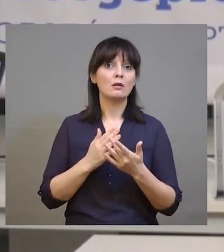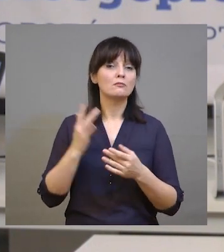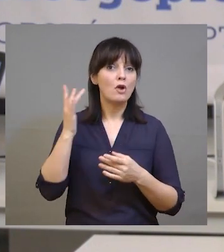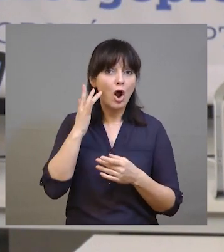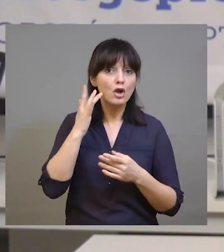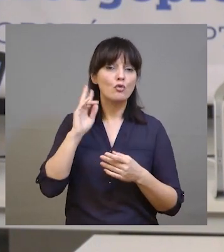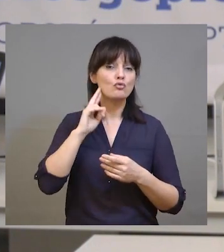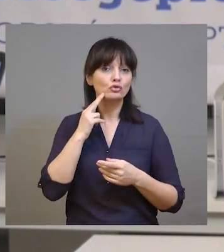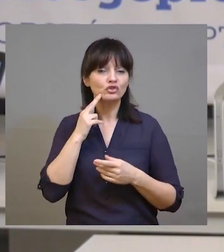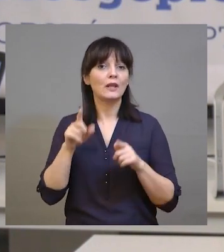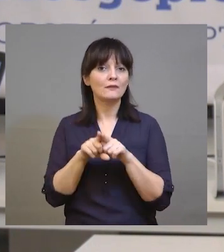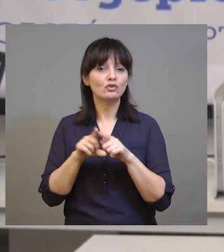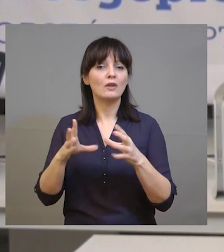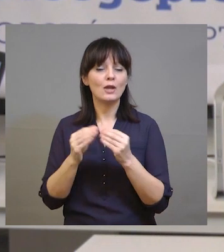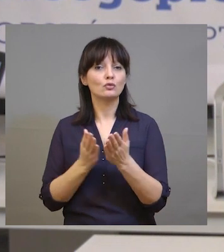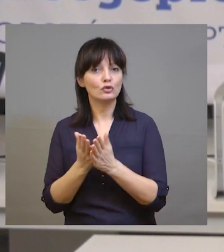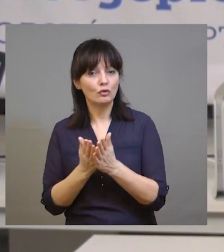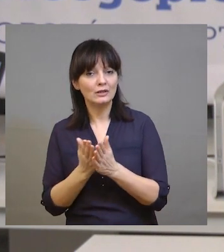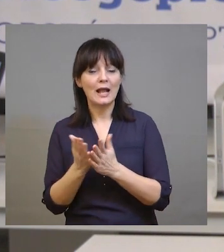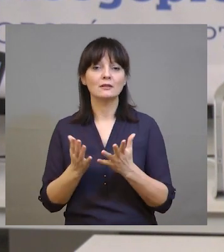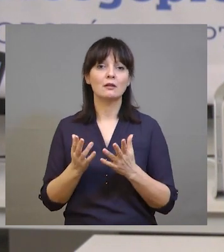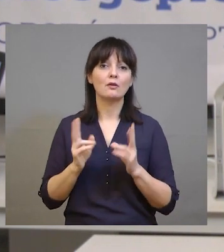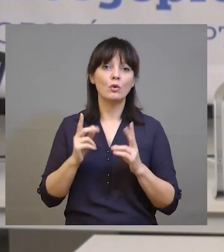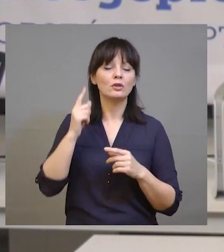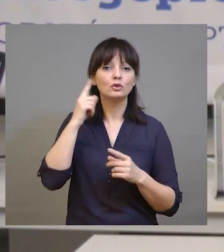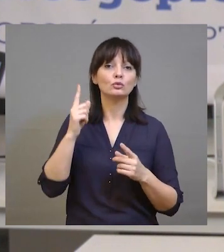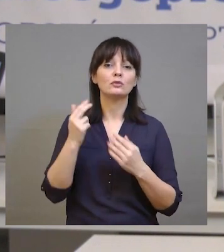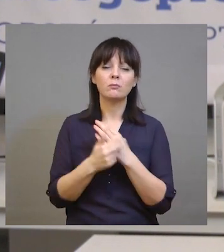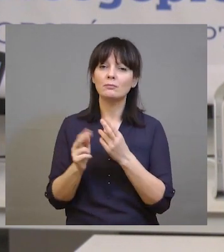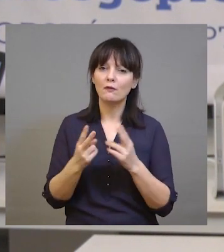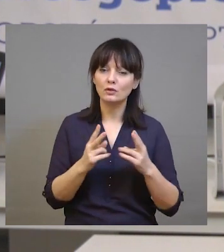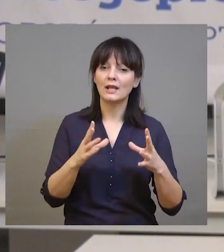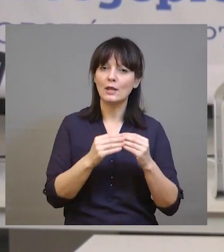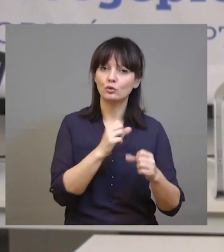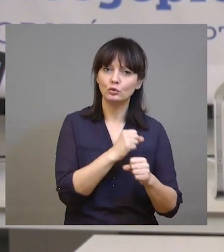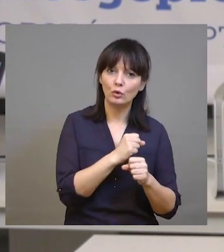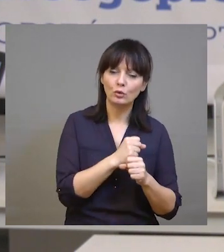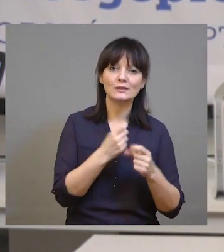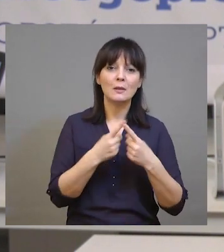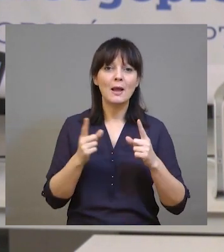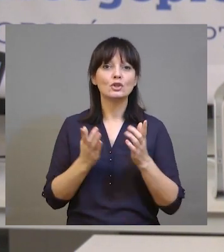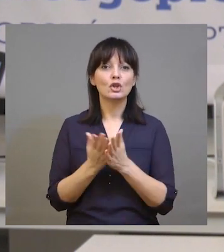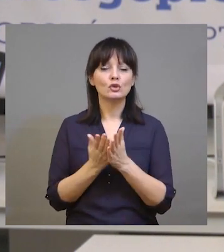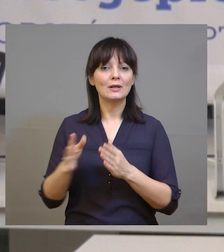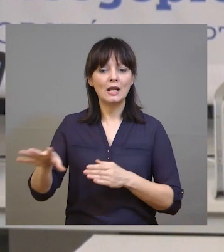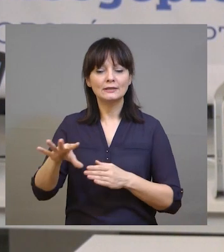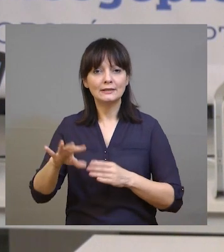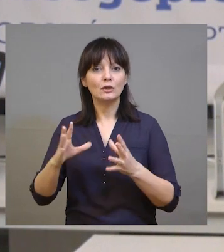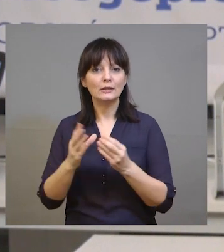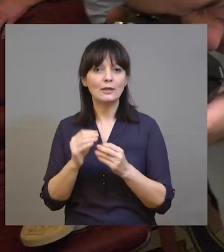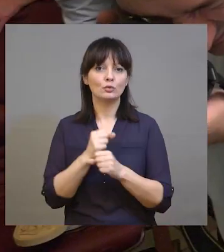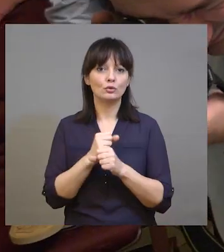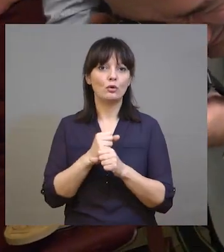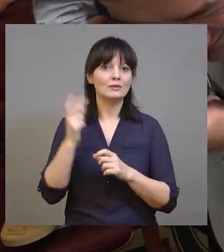szolgálnak együtt halló testvérekkel, és hogyan tudnak együtt dolgozni akár a bibliafordításban, akár más szolgálati